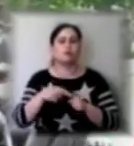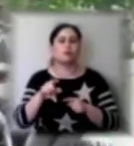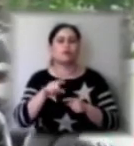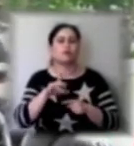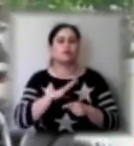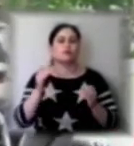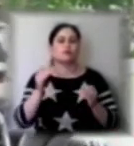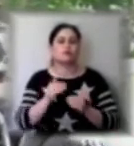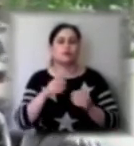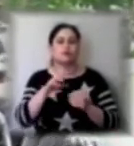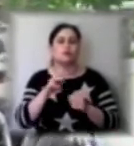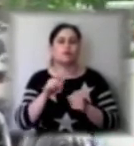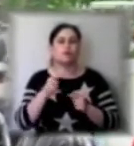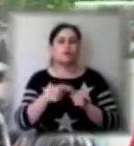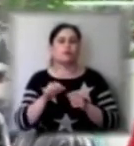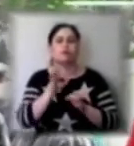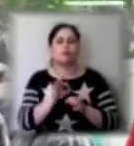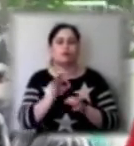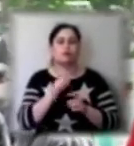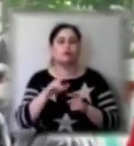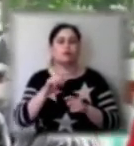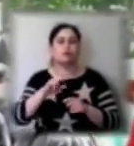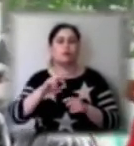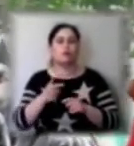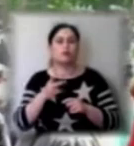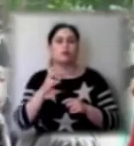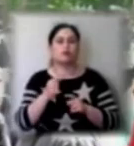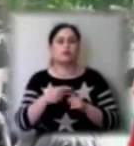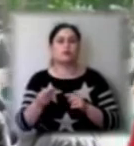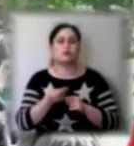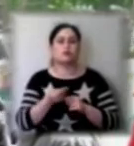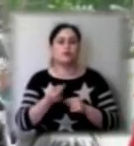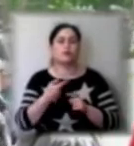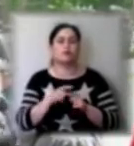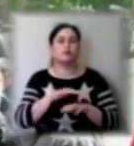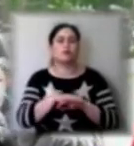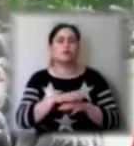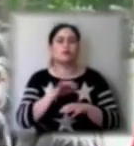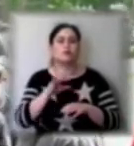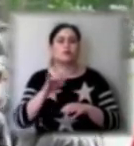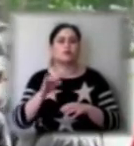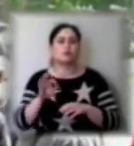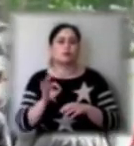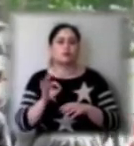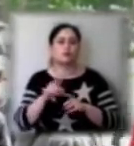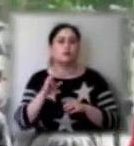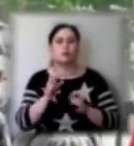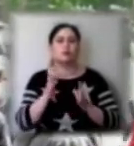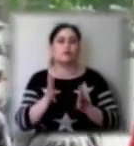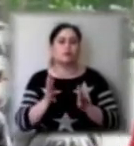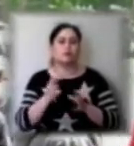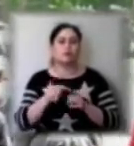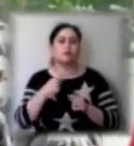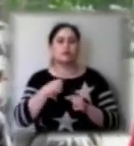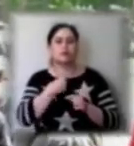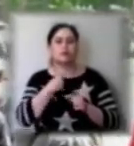до нуля налог на землю, для ринкових містечків. І не тільки, я голосувала теж за